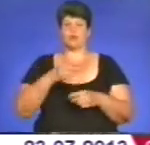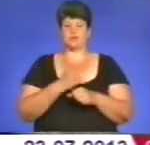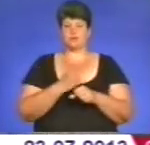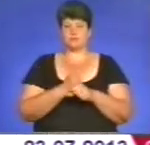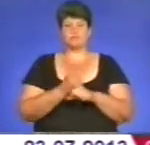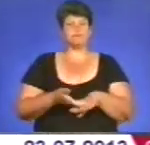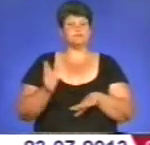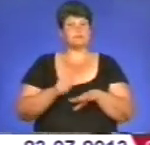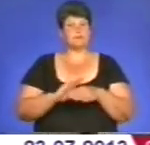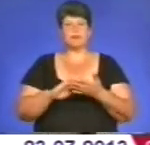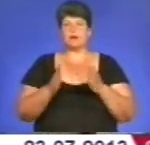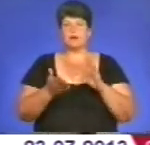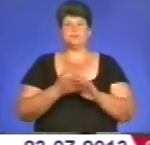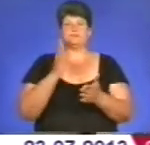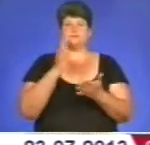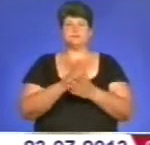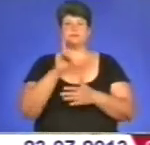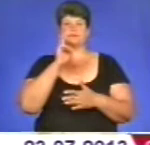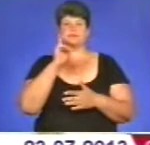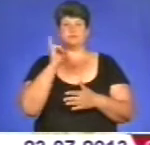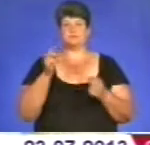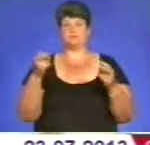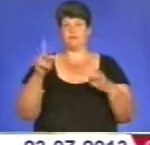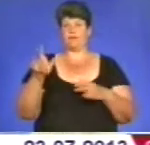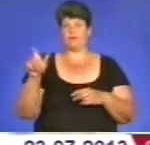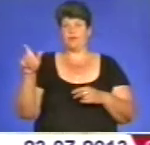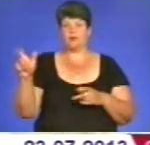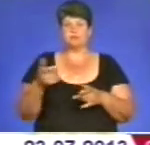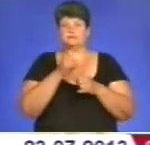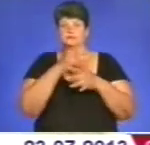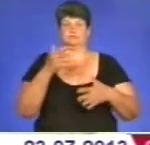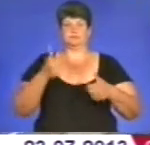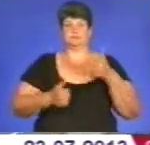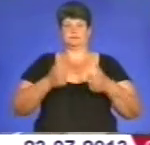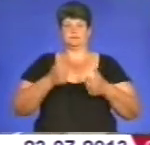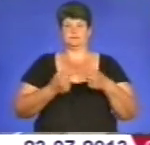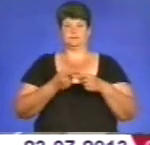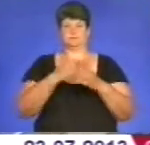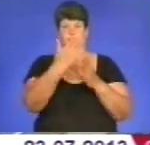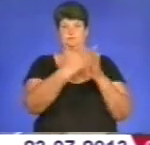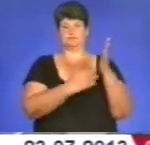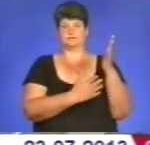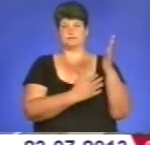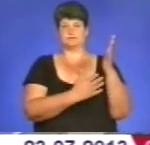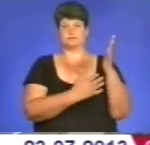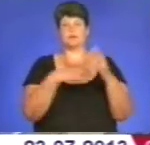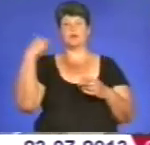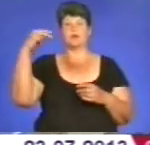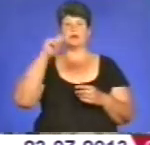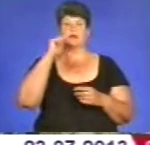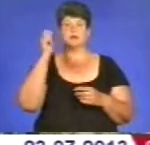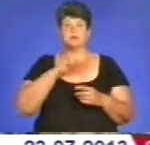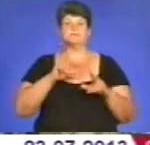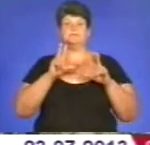складній ситуації опиняються молоді спеціалісти, адже не здатні конкурувати за цими критеріями. Президент України